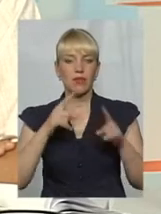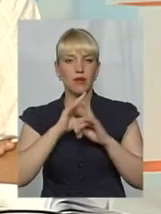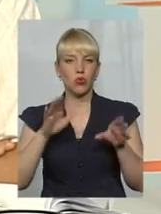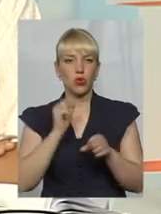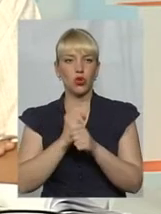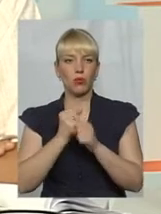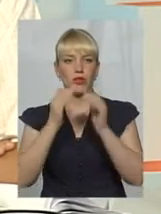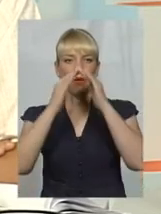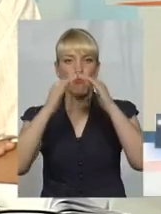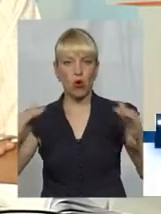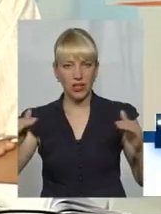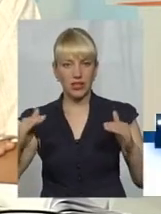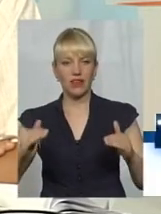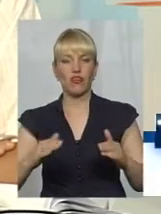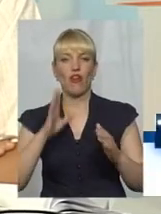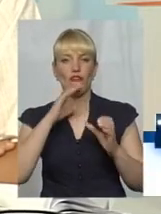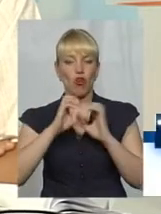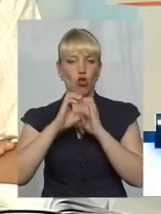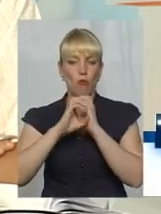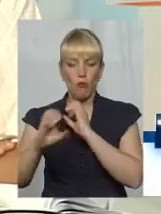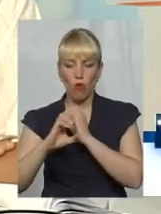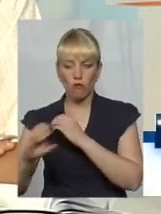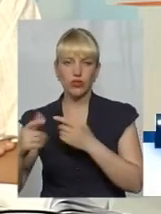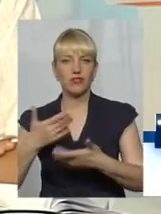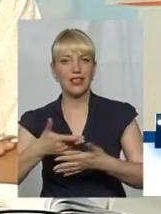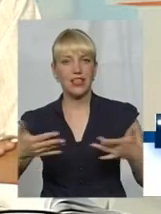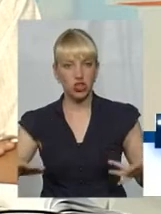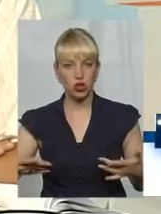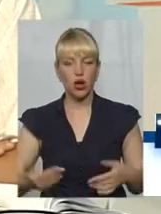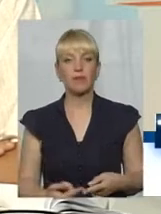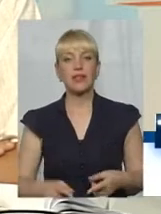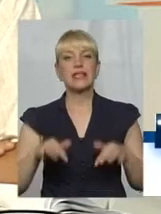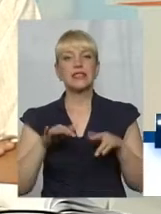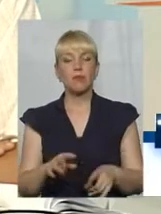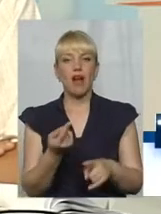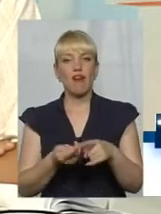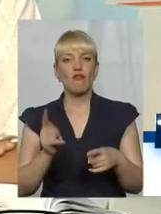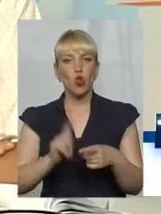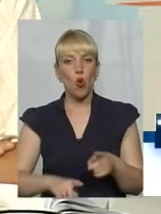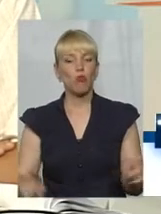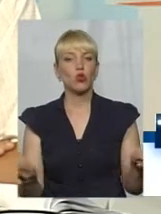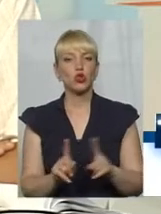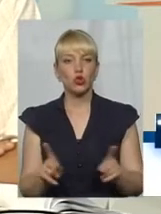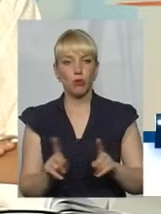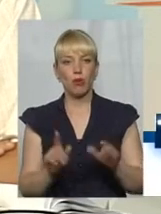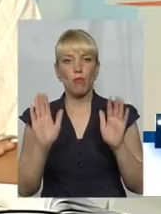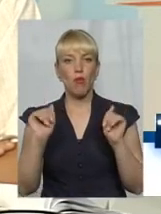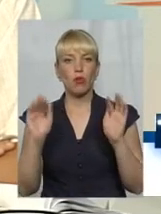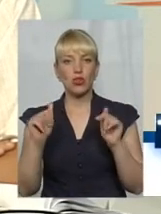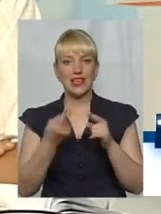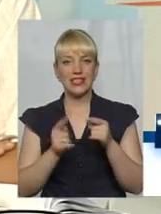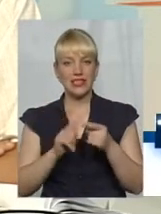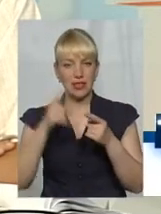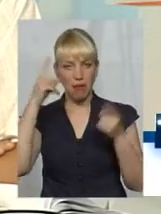покрівель, дахів, водопроводів і всього іншого. Справа в тому, що для того, щоб попрощатися з цим